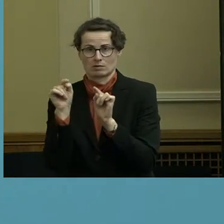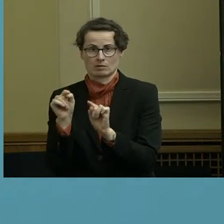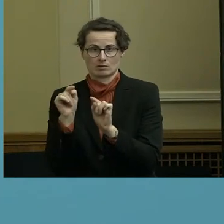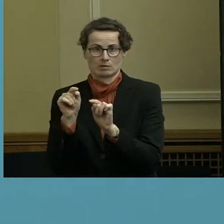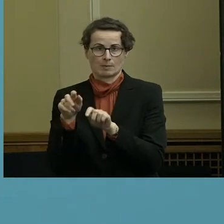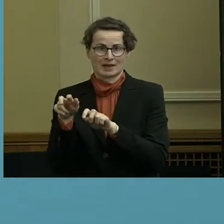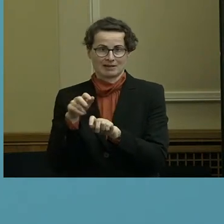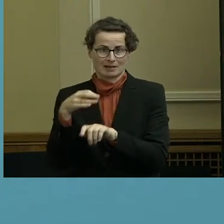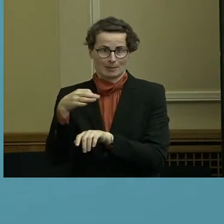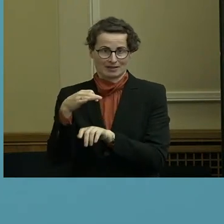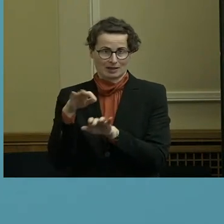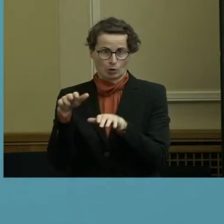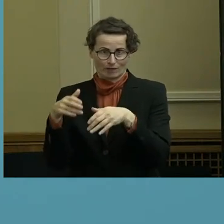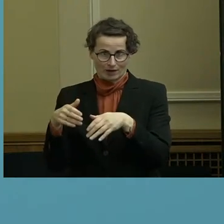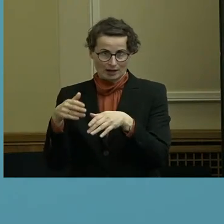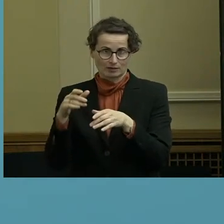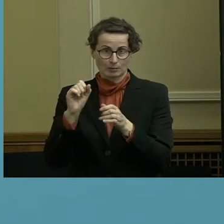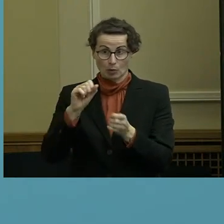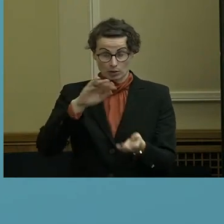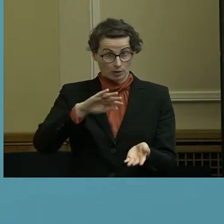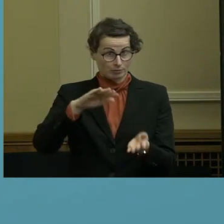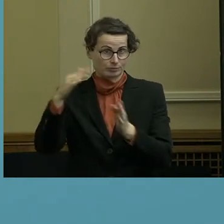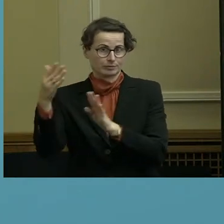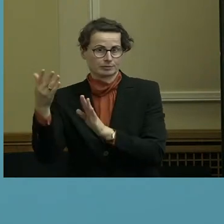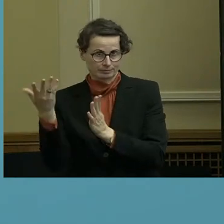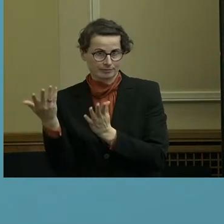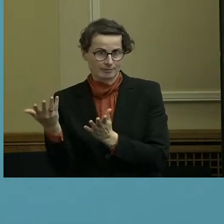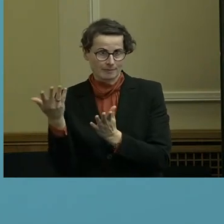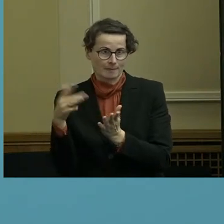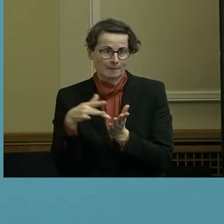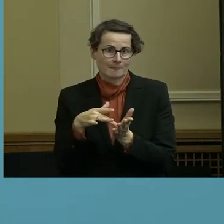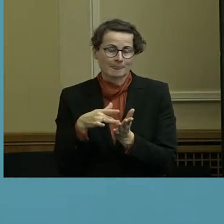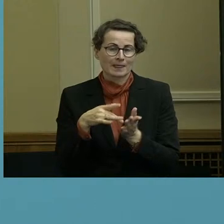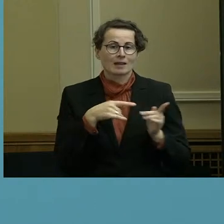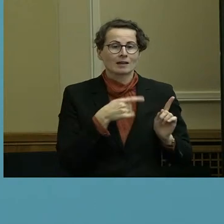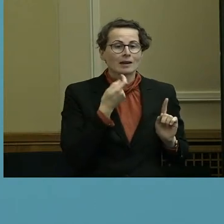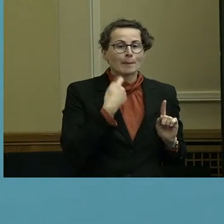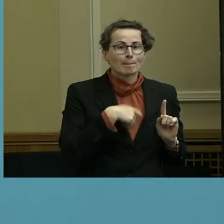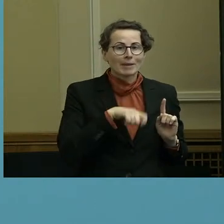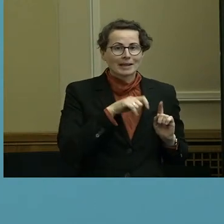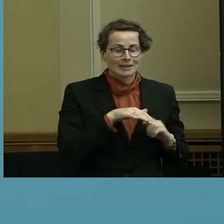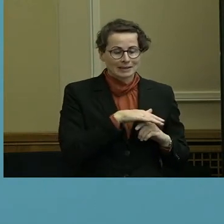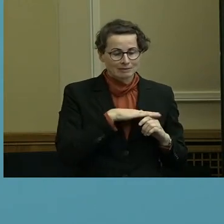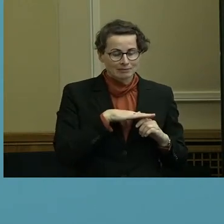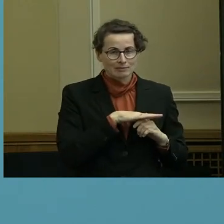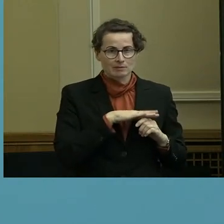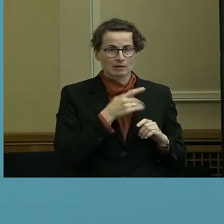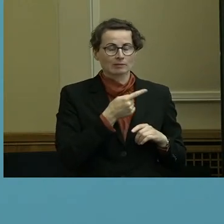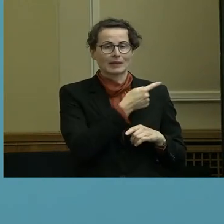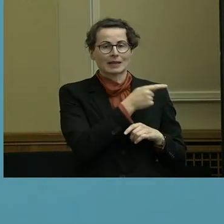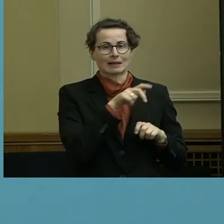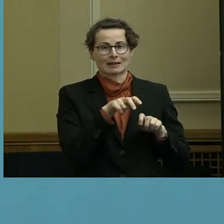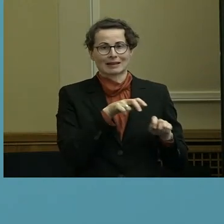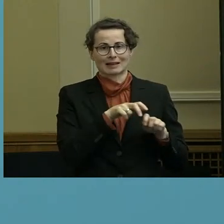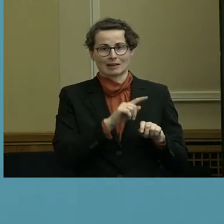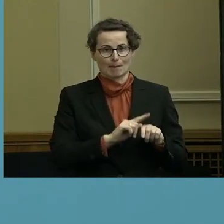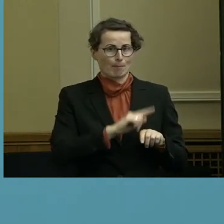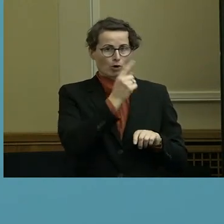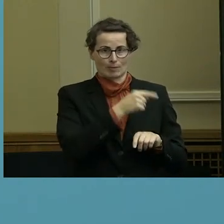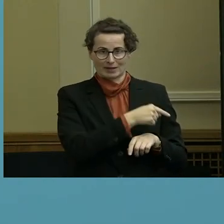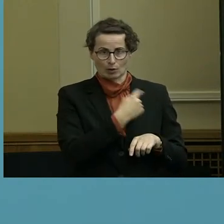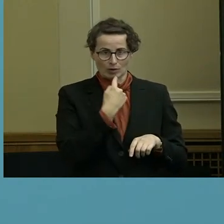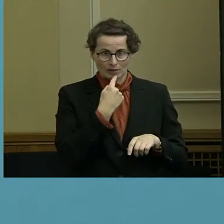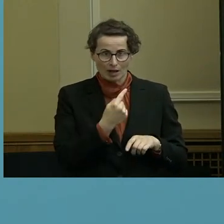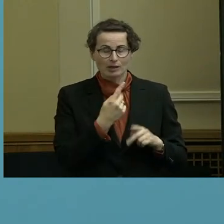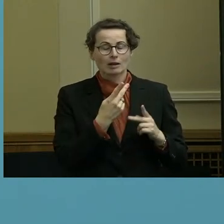anderes zu diskutieren, weil das ist immer ein Berliner Ziel gewesen. Das hat immer der regierende Bürgermeister gesagt. Es kommt ihm